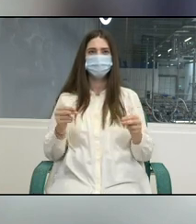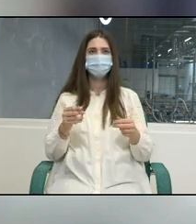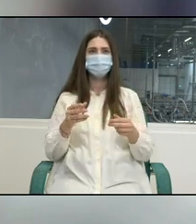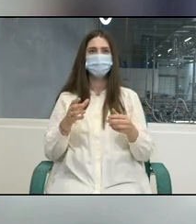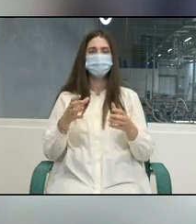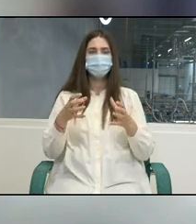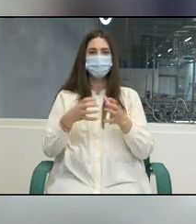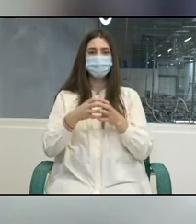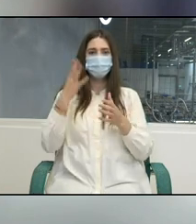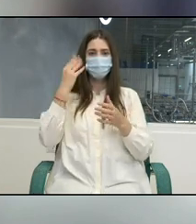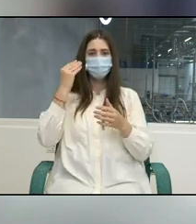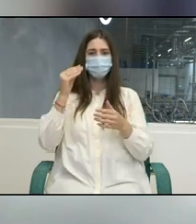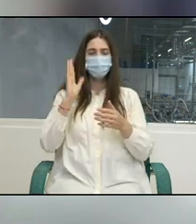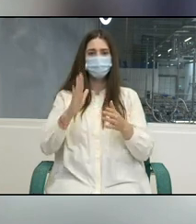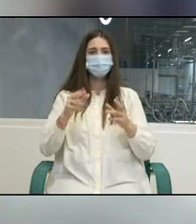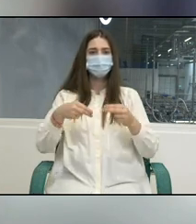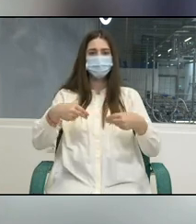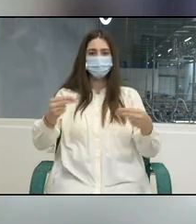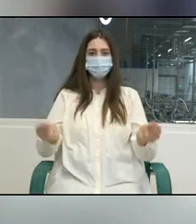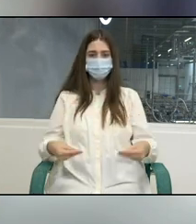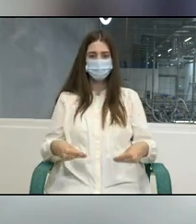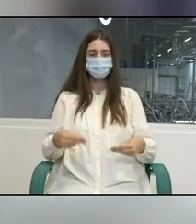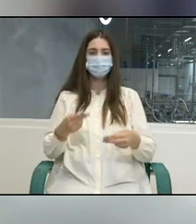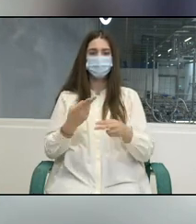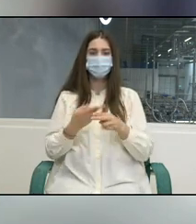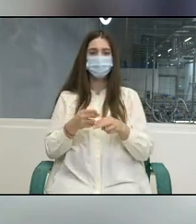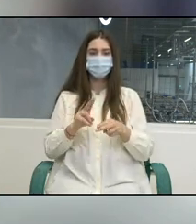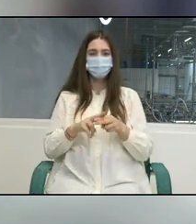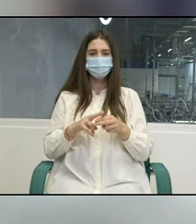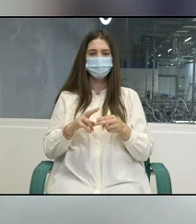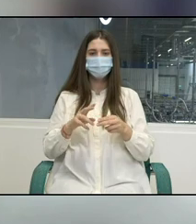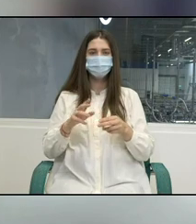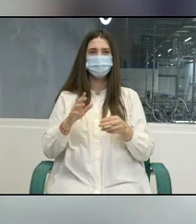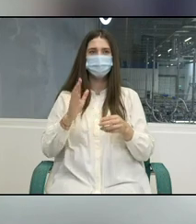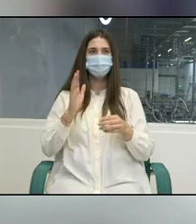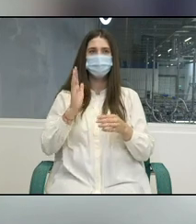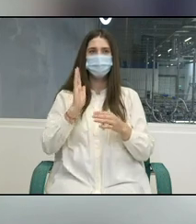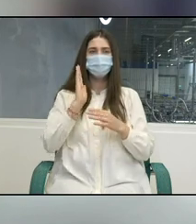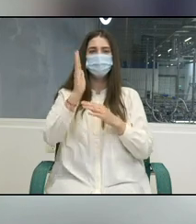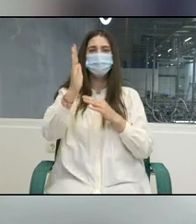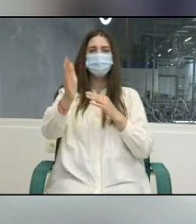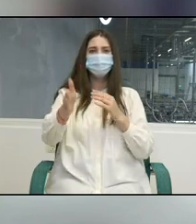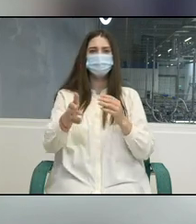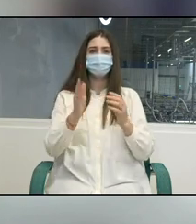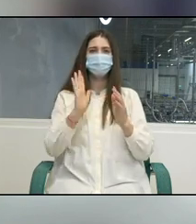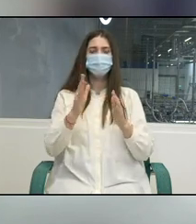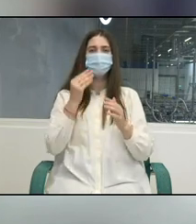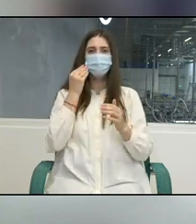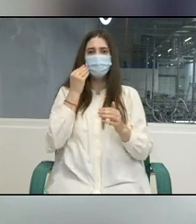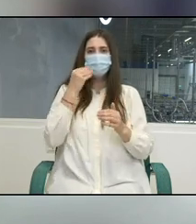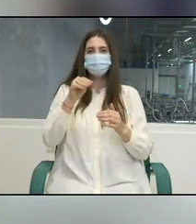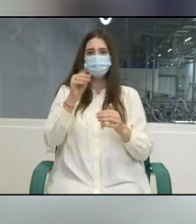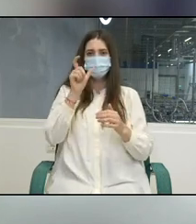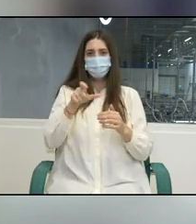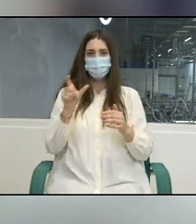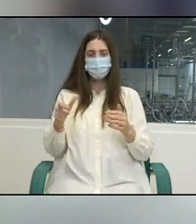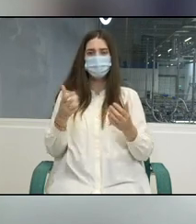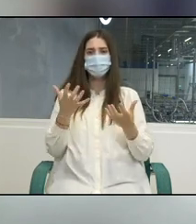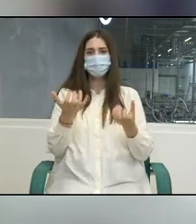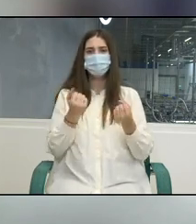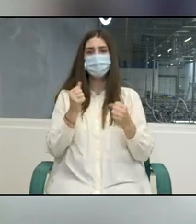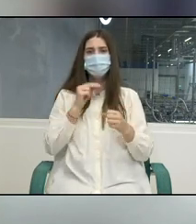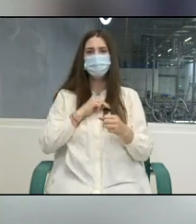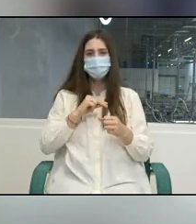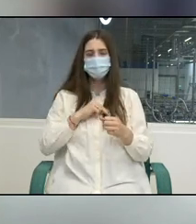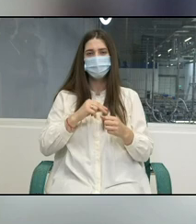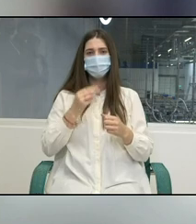cu ocazia sănării acestui program și sistemul Națiunilor Unite de Republica Moldova este gata să susțină toți partenerii în dederea implementării